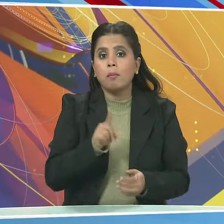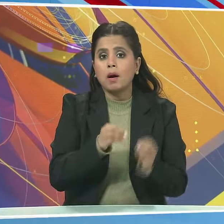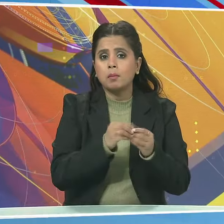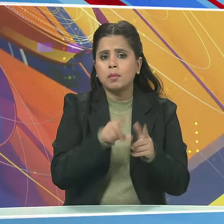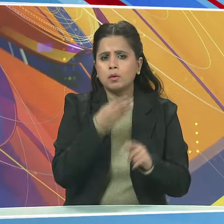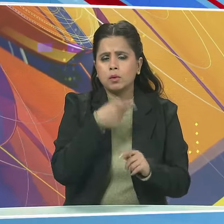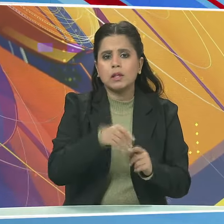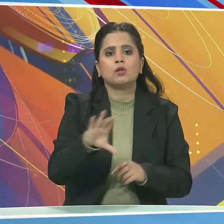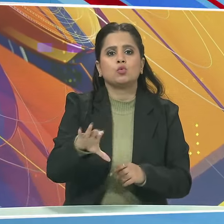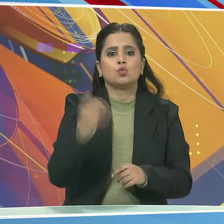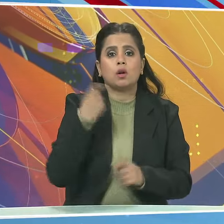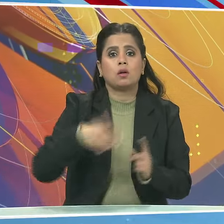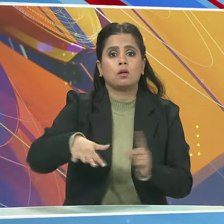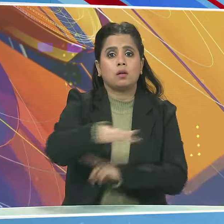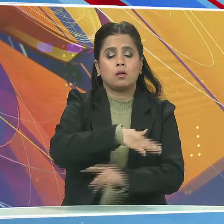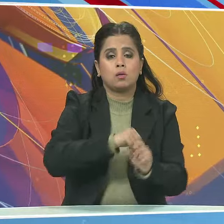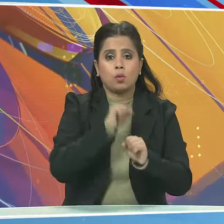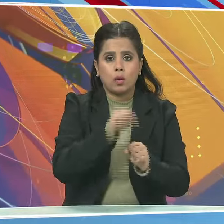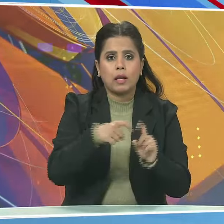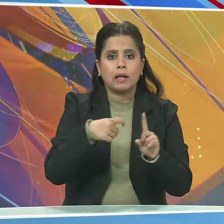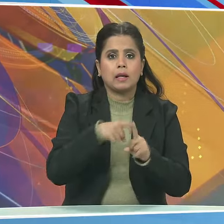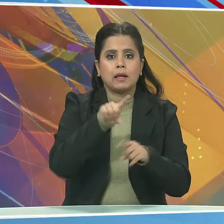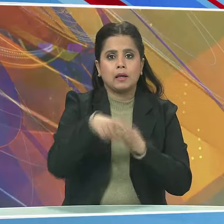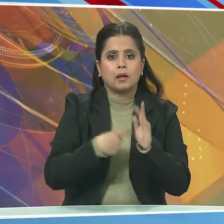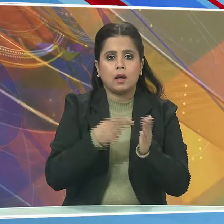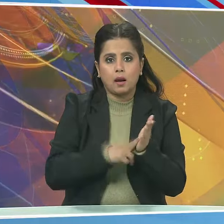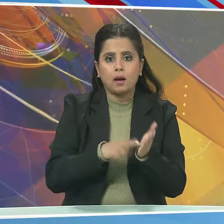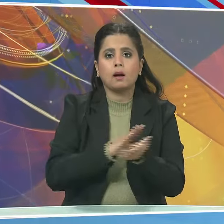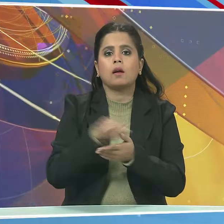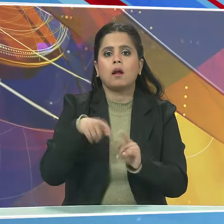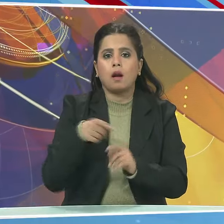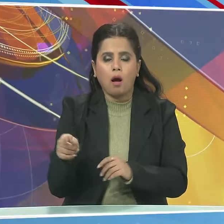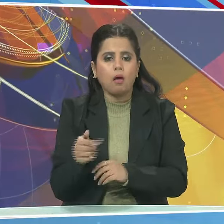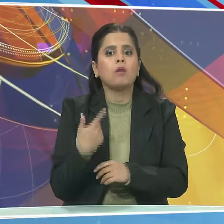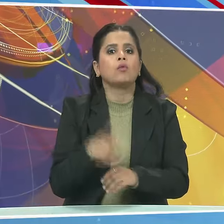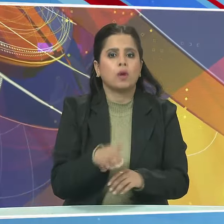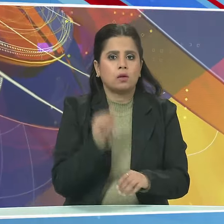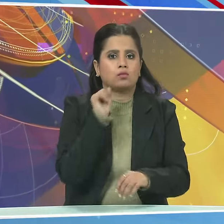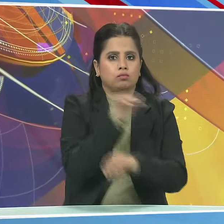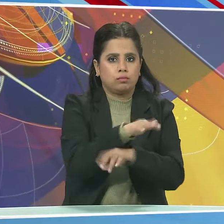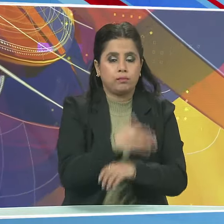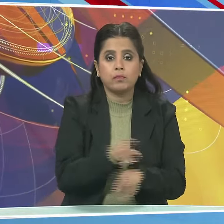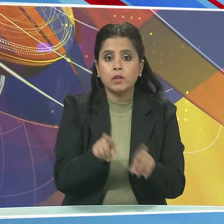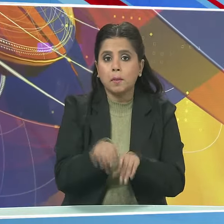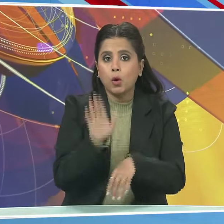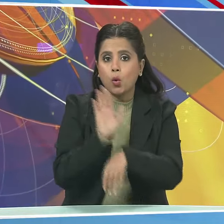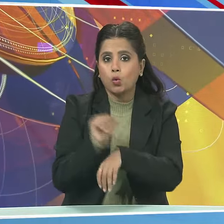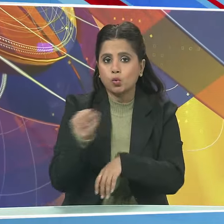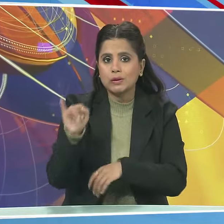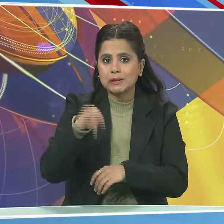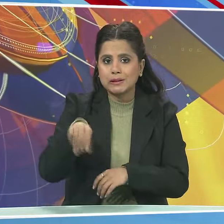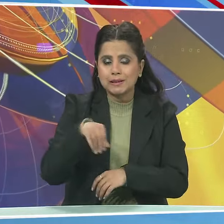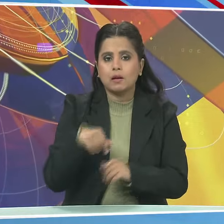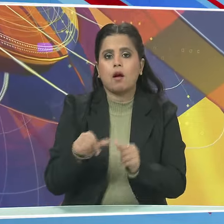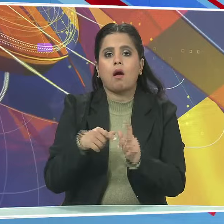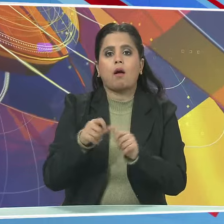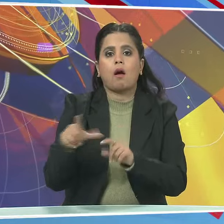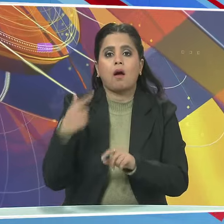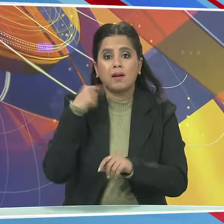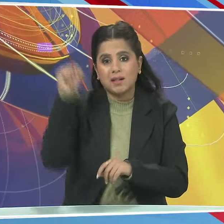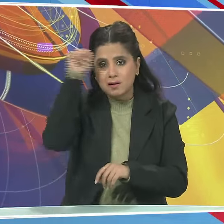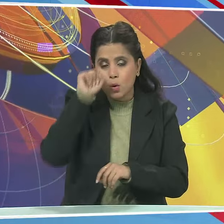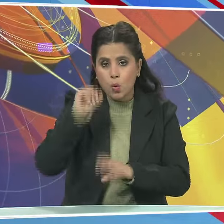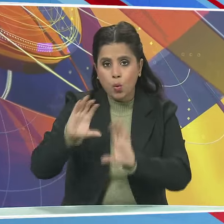के पक्ष में चंदिगड की सांसत किरन खेर का एक वोट भी गया वही कॉंग्रेस के छे और अकाली दल के एक